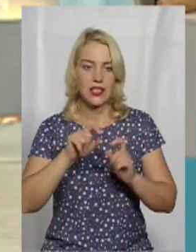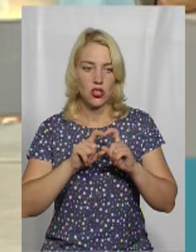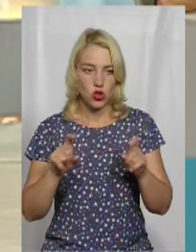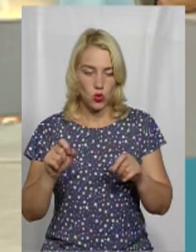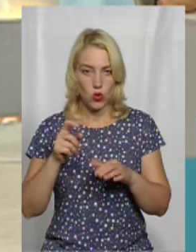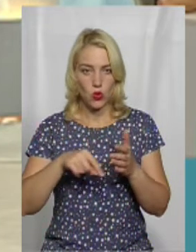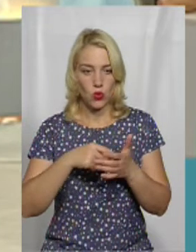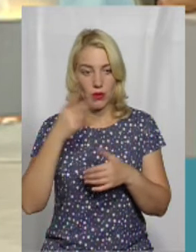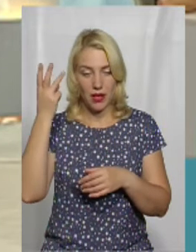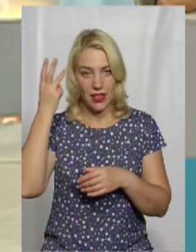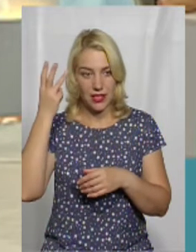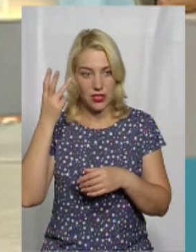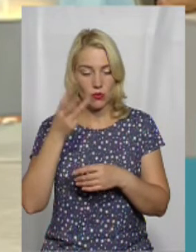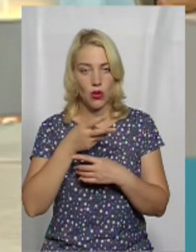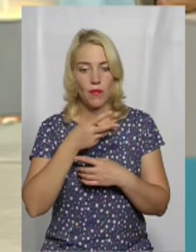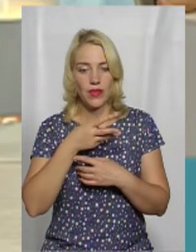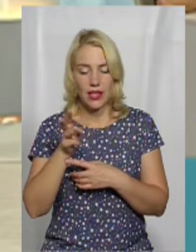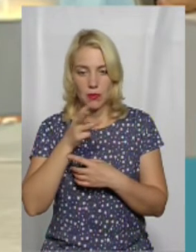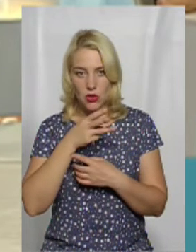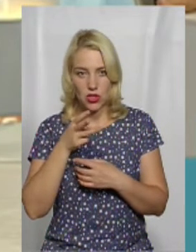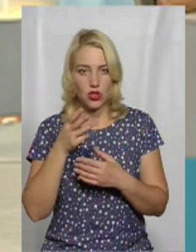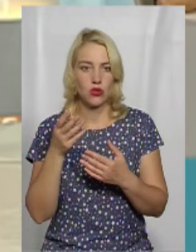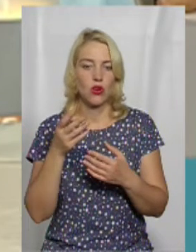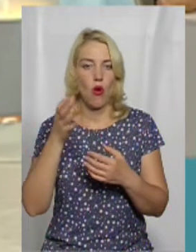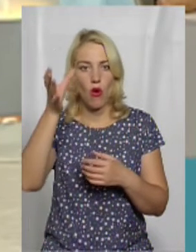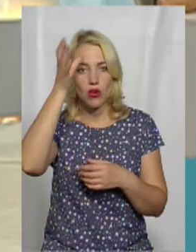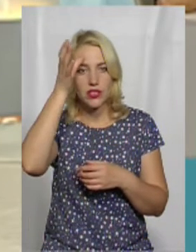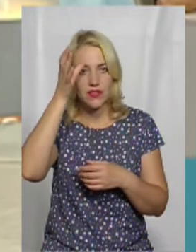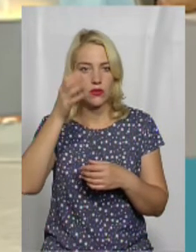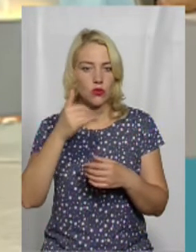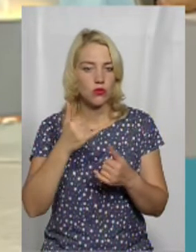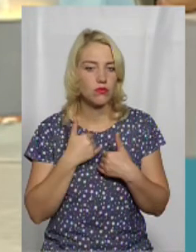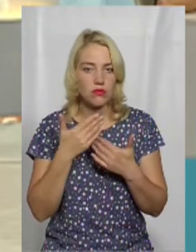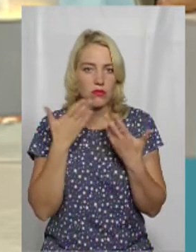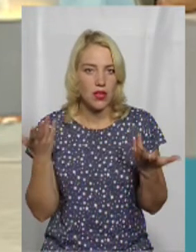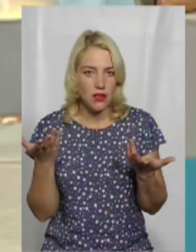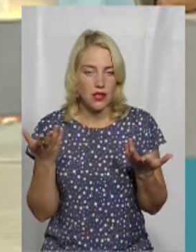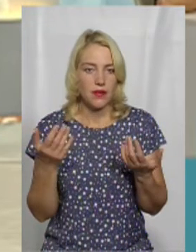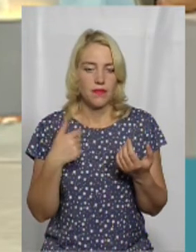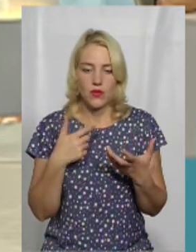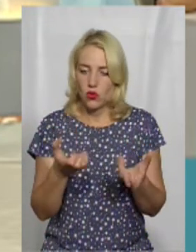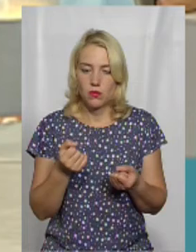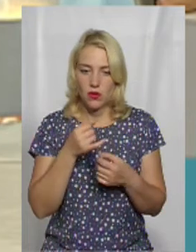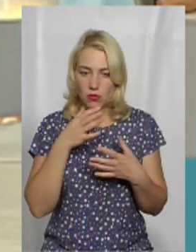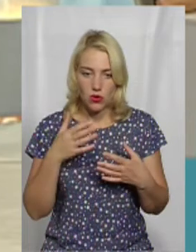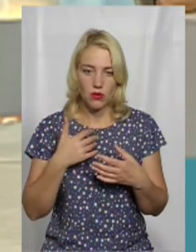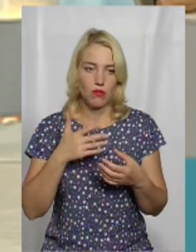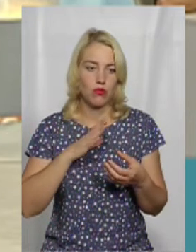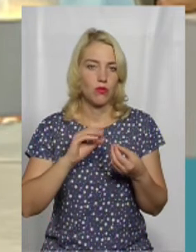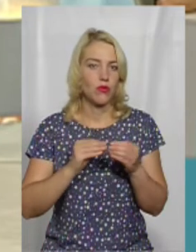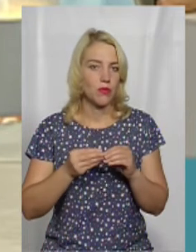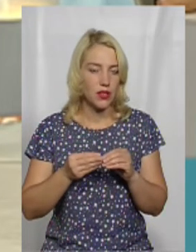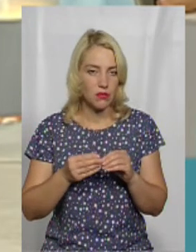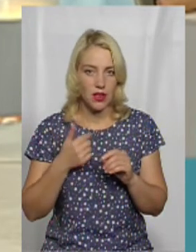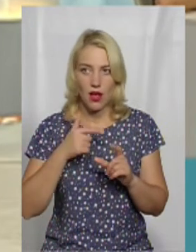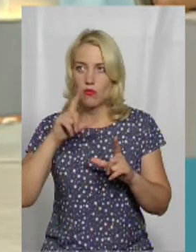В Хмельницькому кінематографічну освіту отримати було неможливо. Кудись їхати також, там були певні проблеми. І,